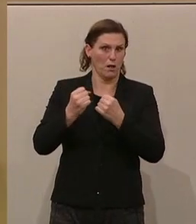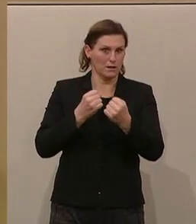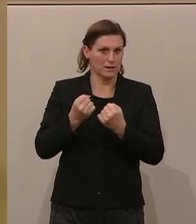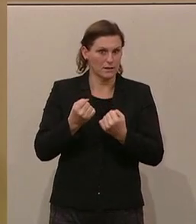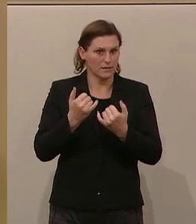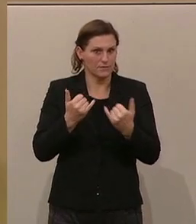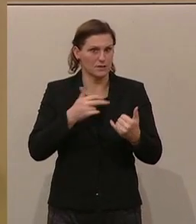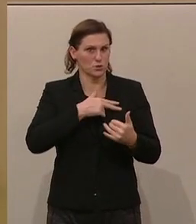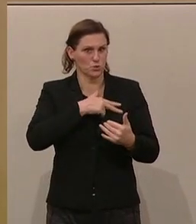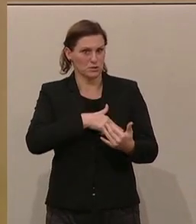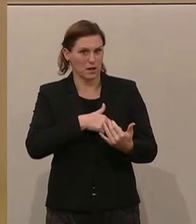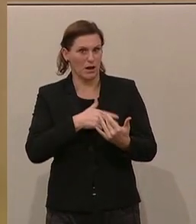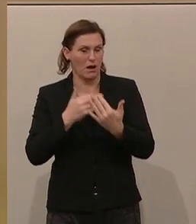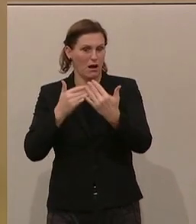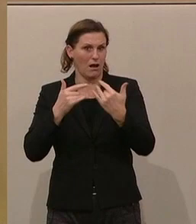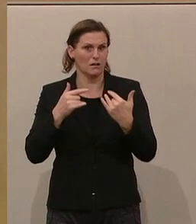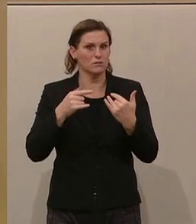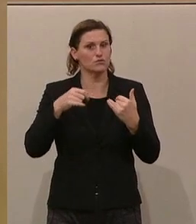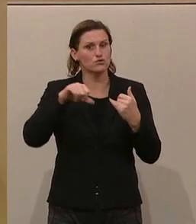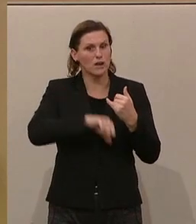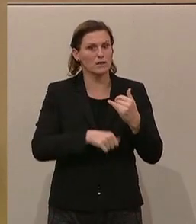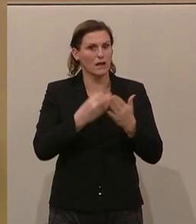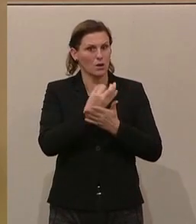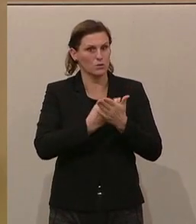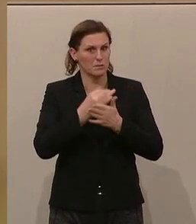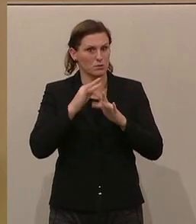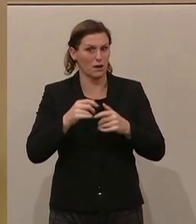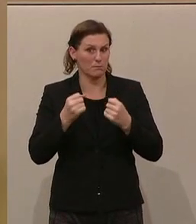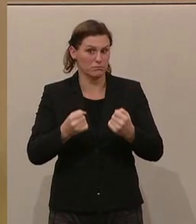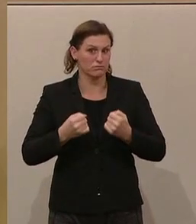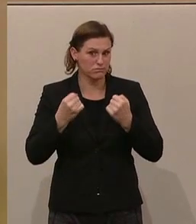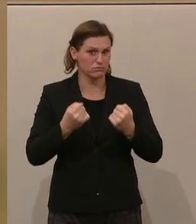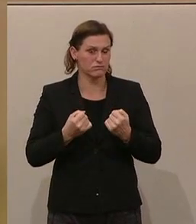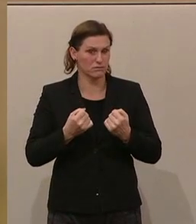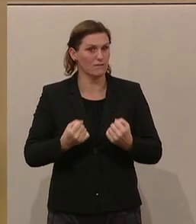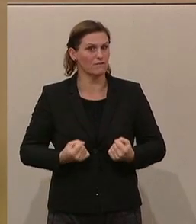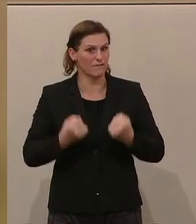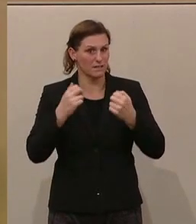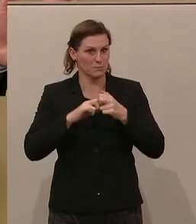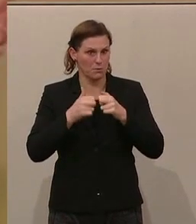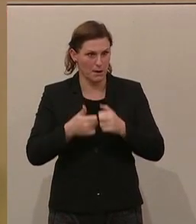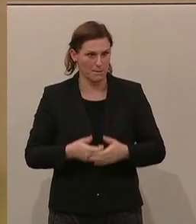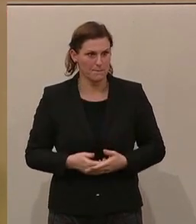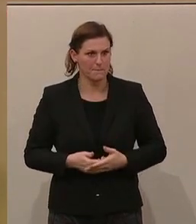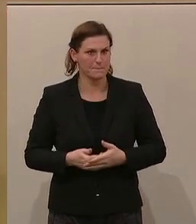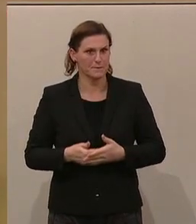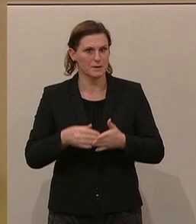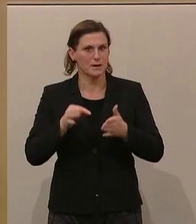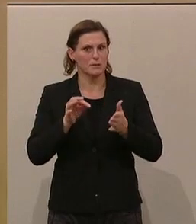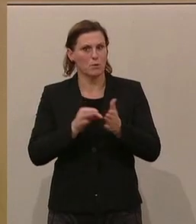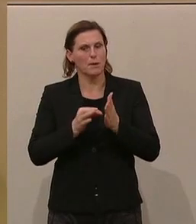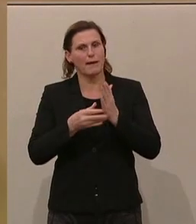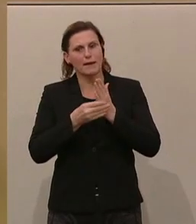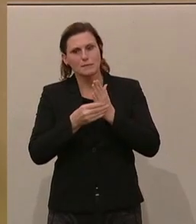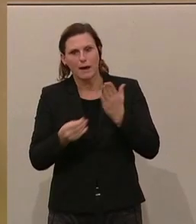schlechte Ausbildung haben. Da haben wir ein massives Problem. Da kommen wir zu einem Punkt, jetzt haben wir gerade über Experten hin und